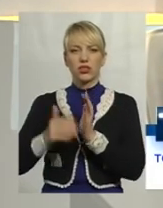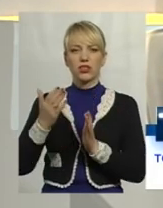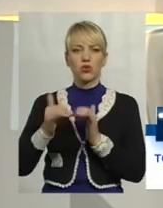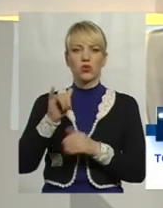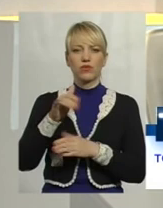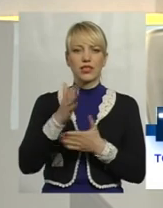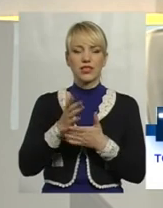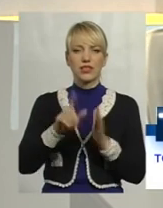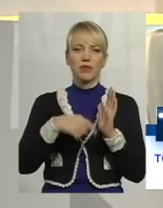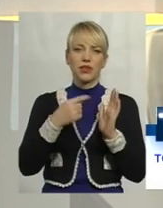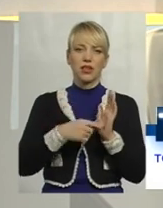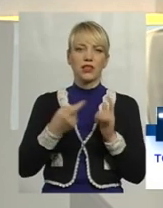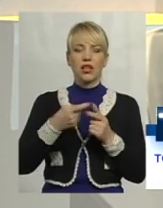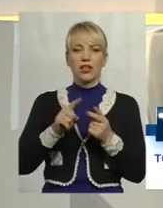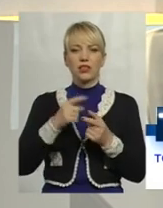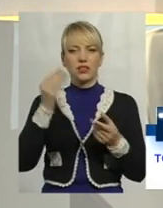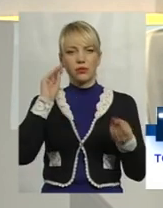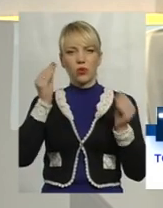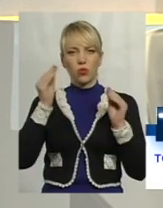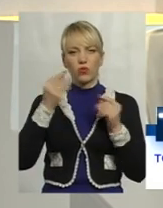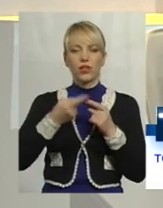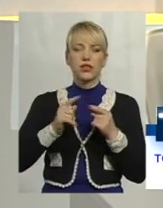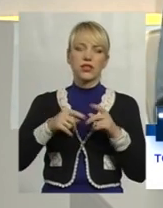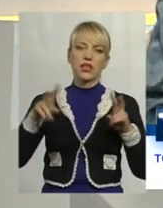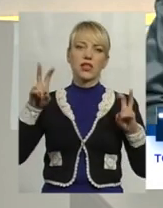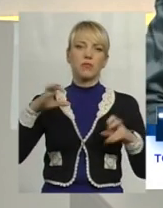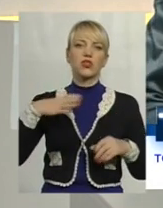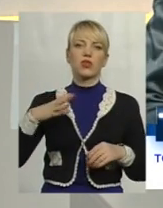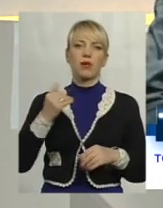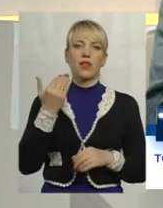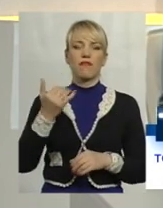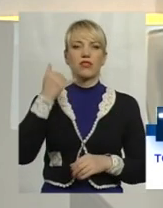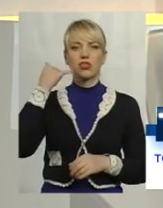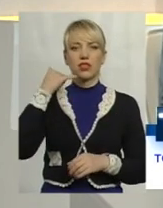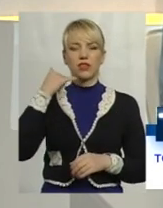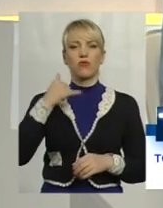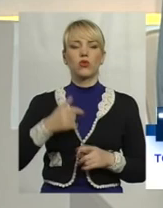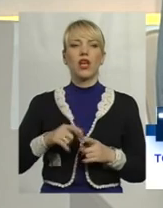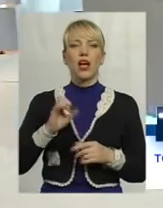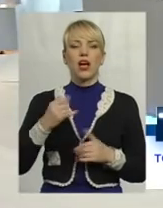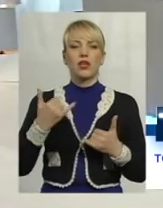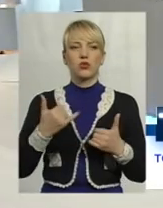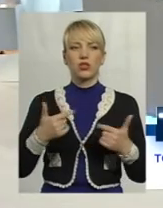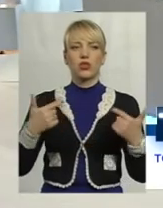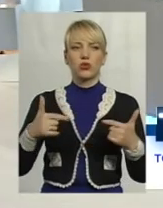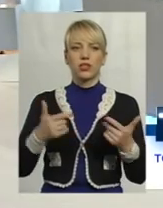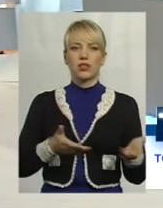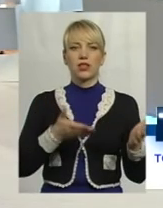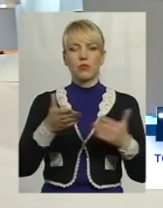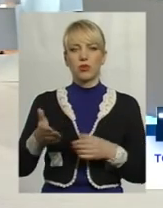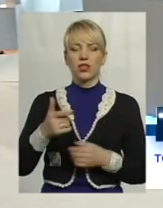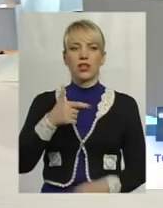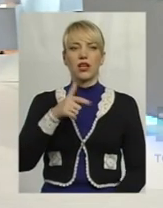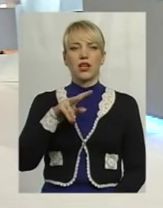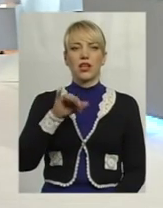є запитання або ж міркування за значної теми, чекаємо на ваші телефонні дзвінки. До студії ми сьогодні запросили Олександра